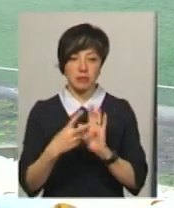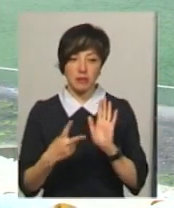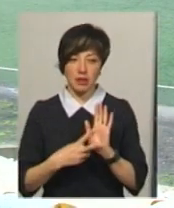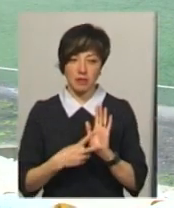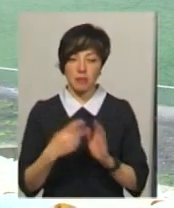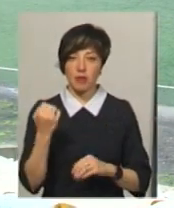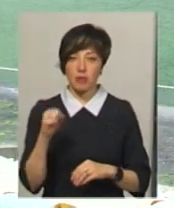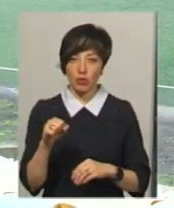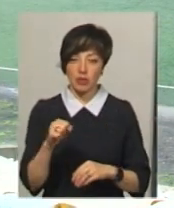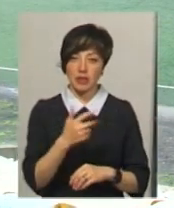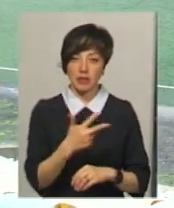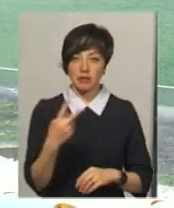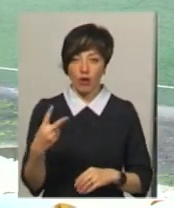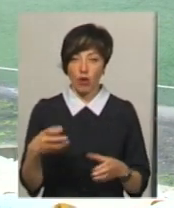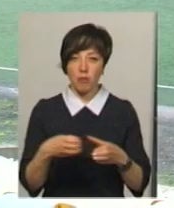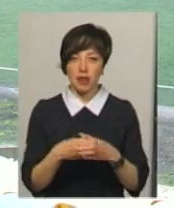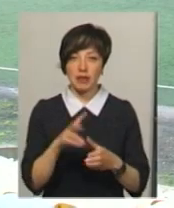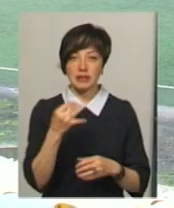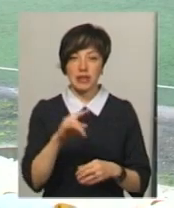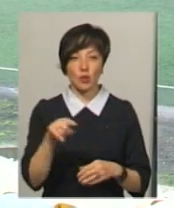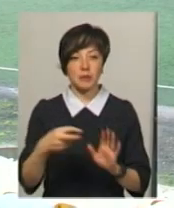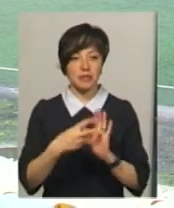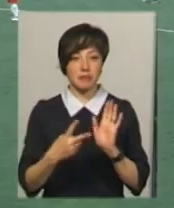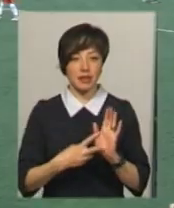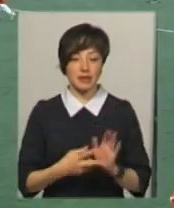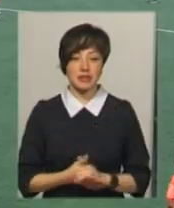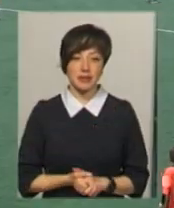Перемогу з рахунком 3-2 отримала команда ліцею номер 17.